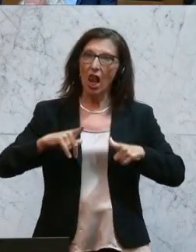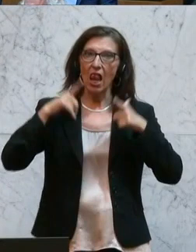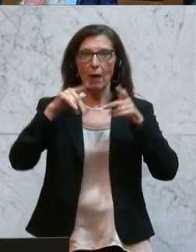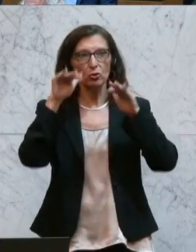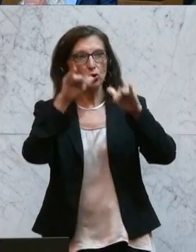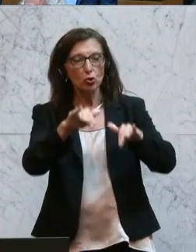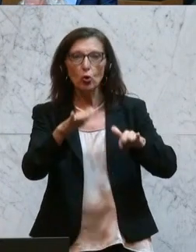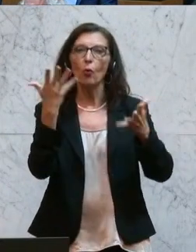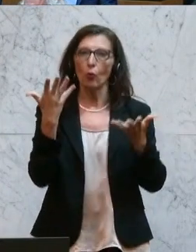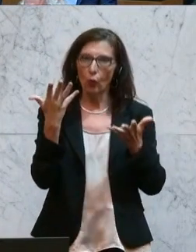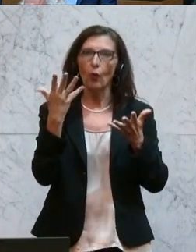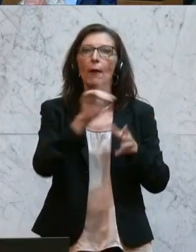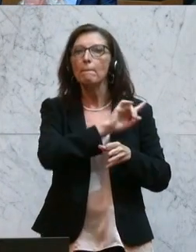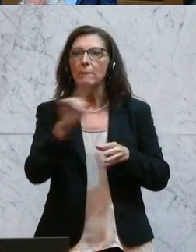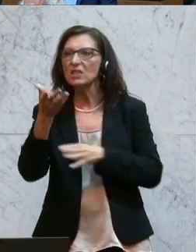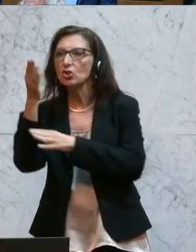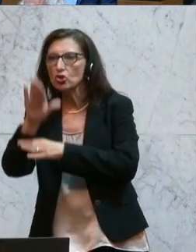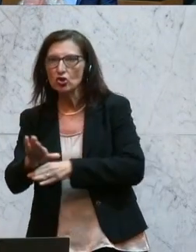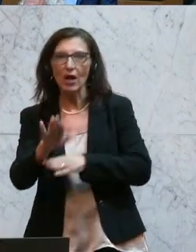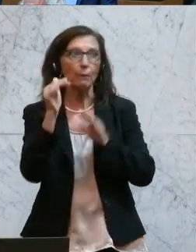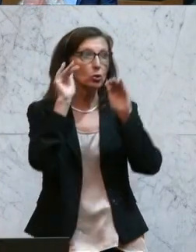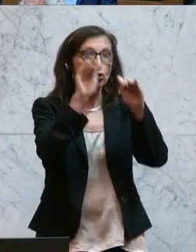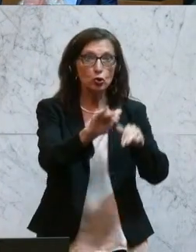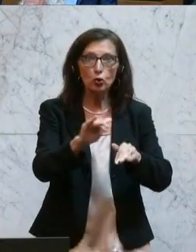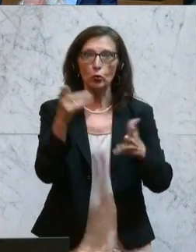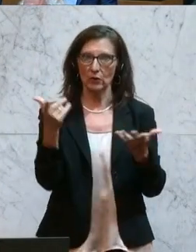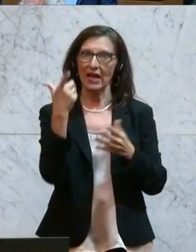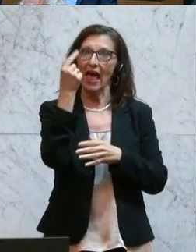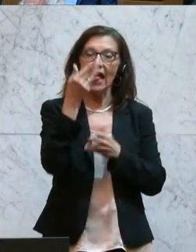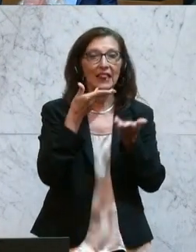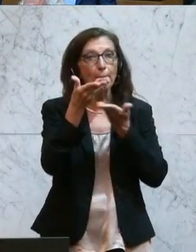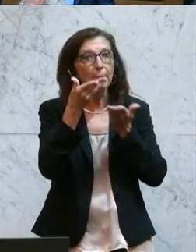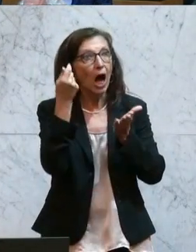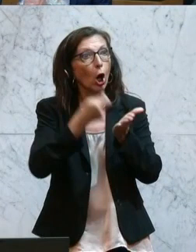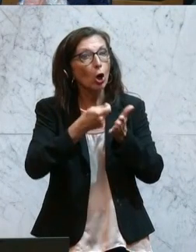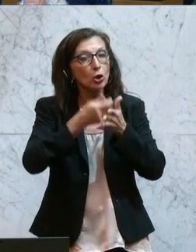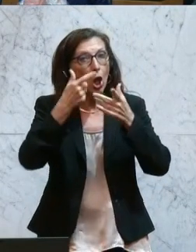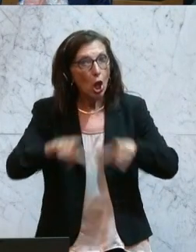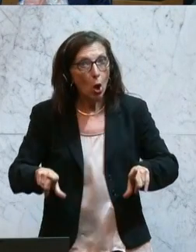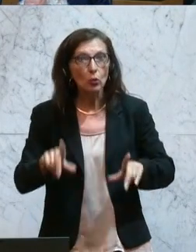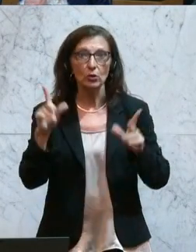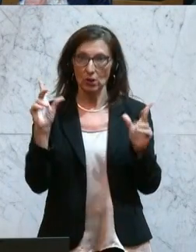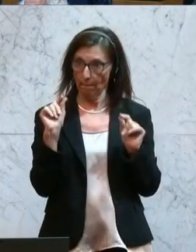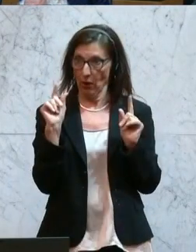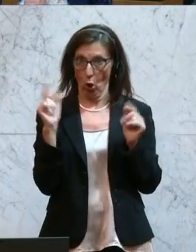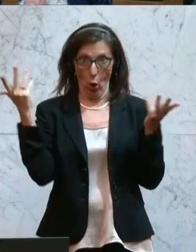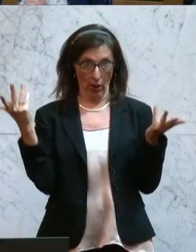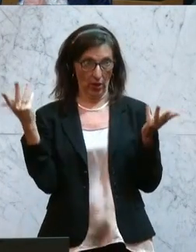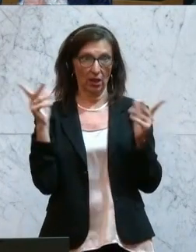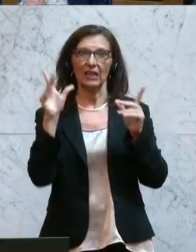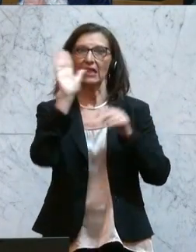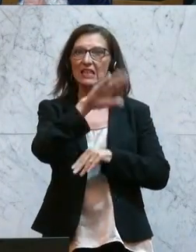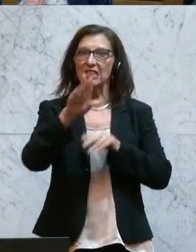Empfängnis bis zum Tod verschrieben hat, mit einer kostenfreien Elternberatung. Das ist der Vorgriff, ganz einfach, zum